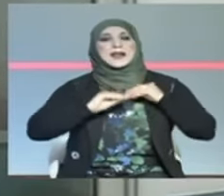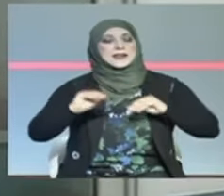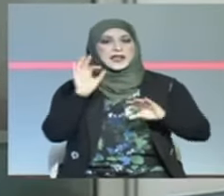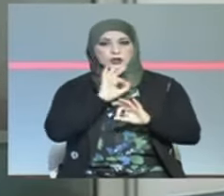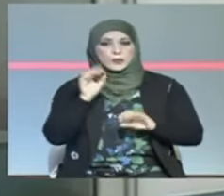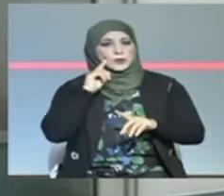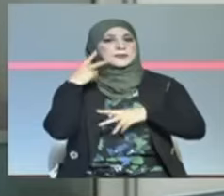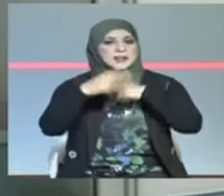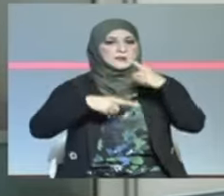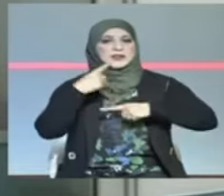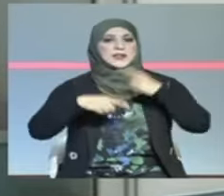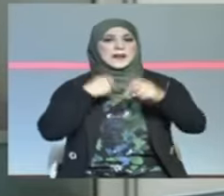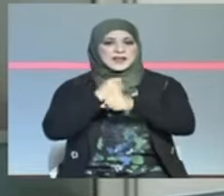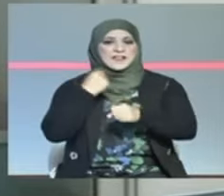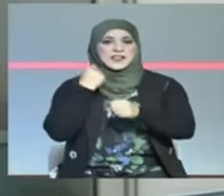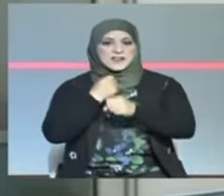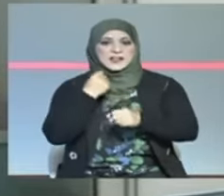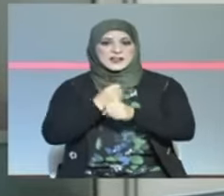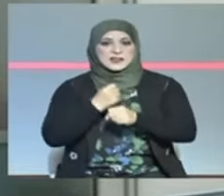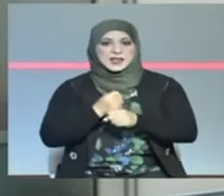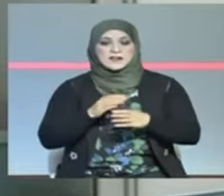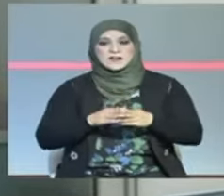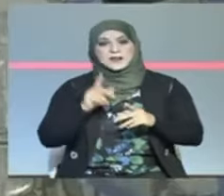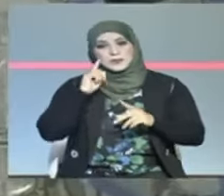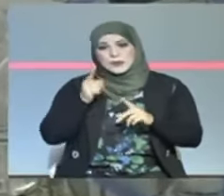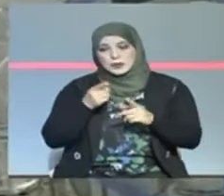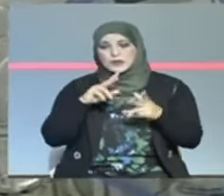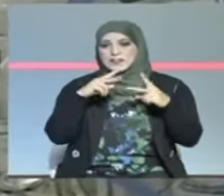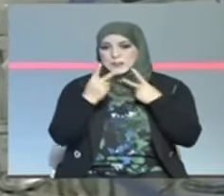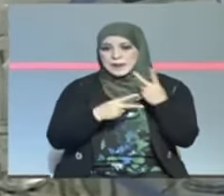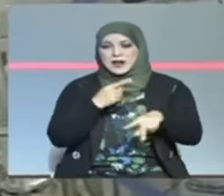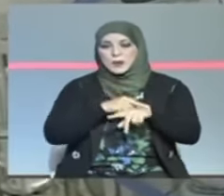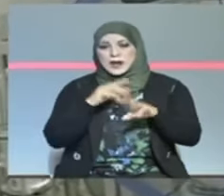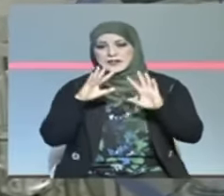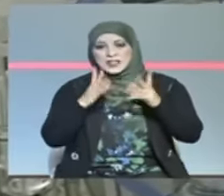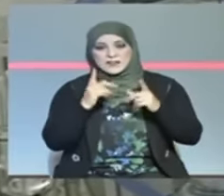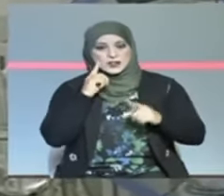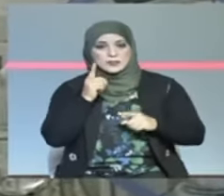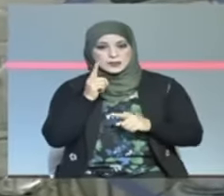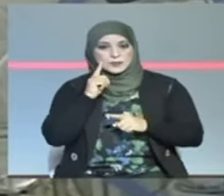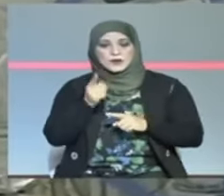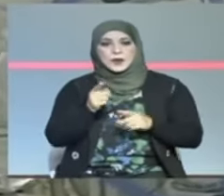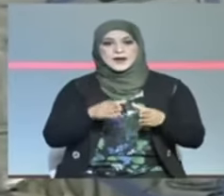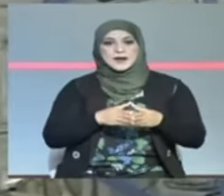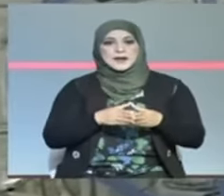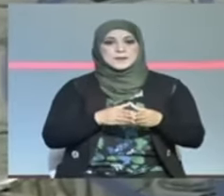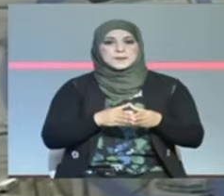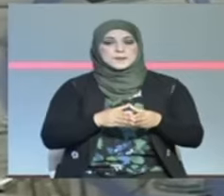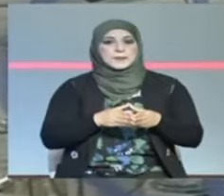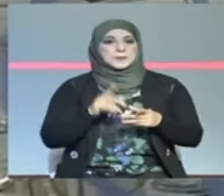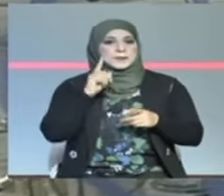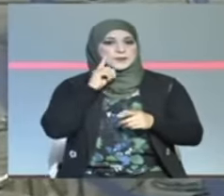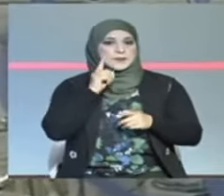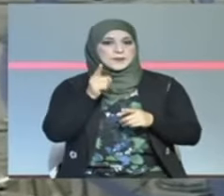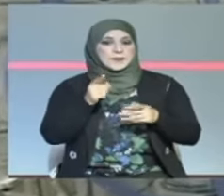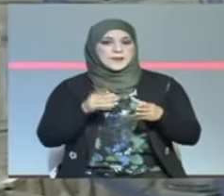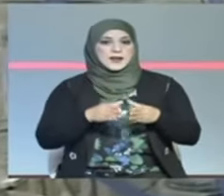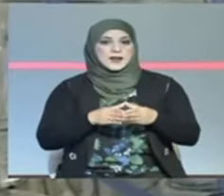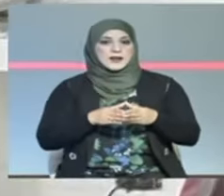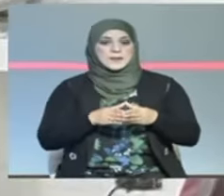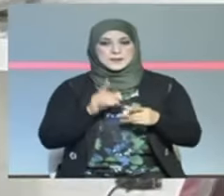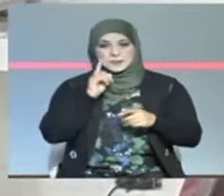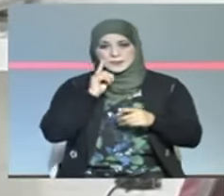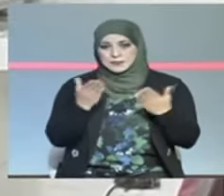يكثرنا برسعني فماشي ما يتبدل الوقت وقد يكون ذلك بالرجاء قبل التحقيق حتى ناظرة قسم الأنعاش التي